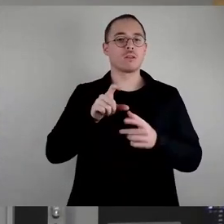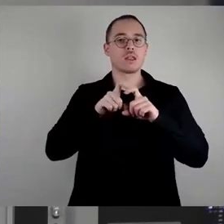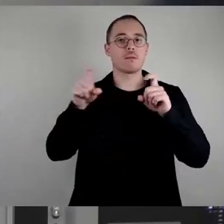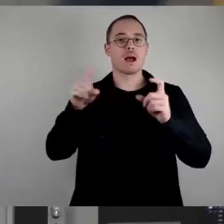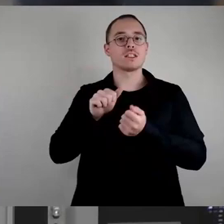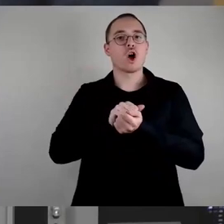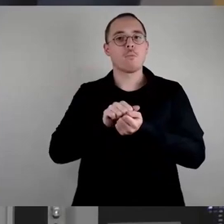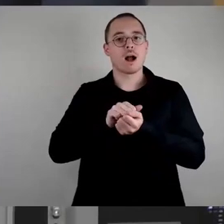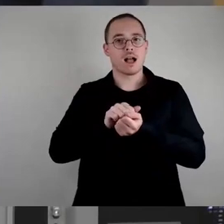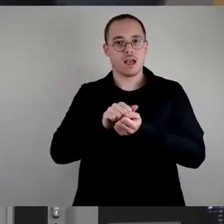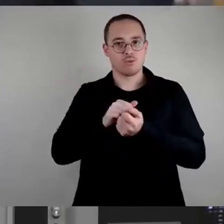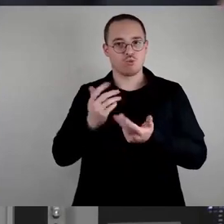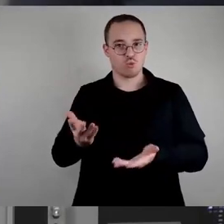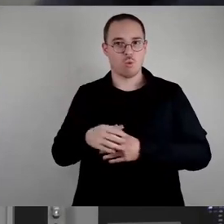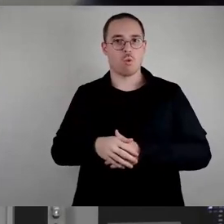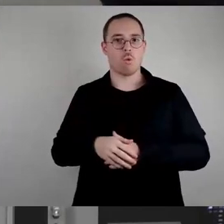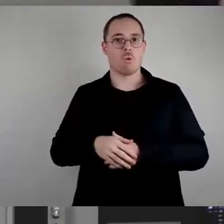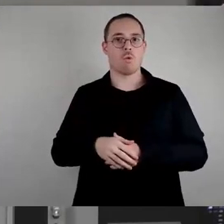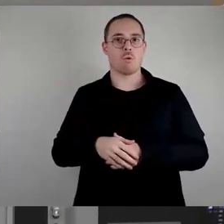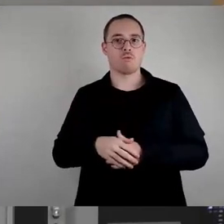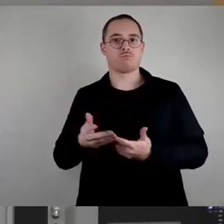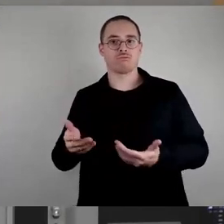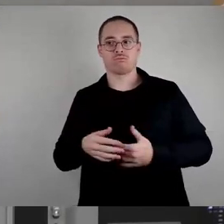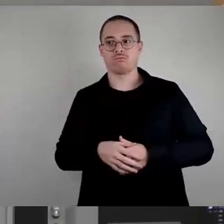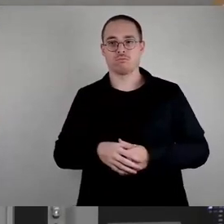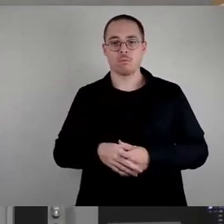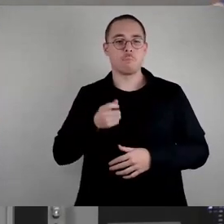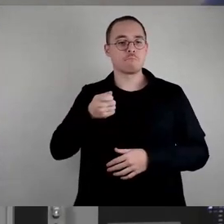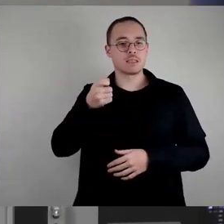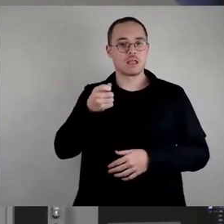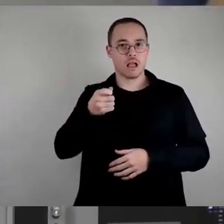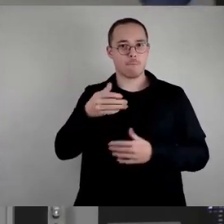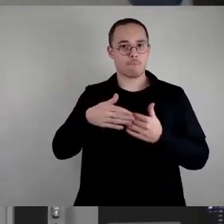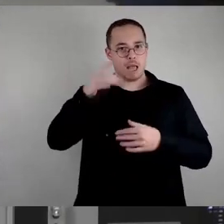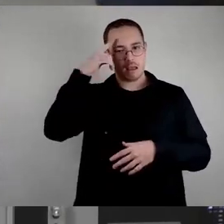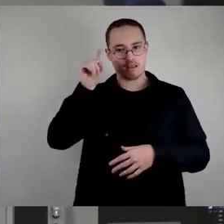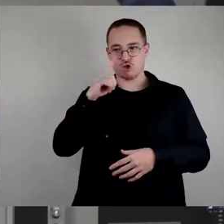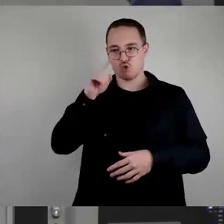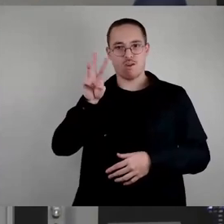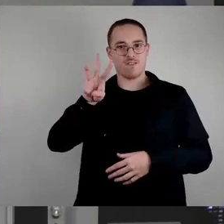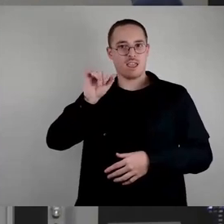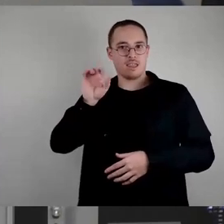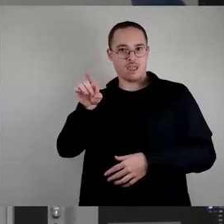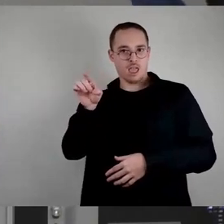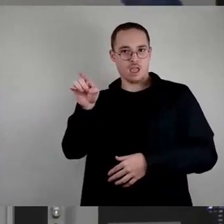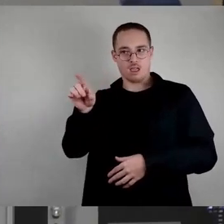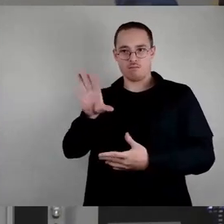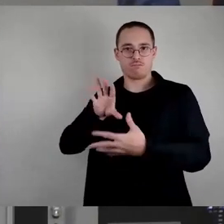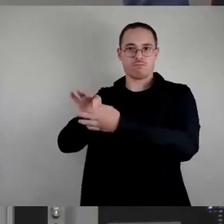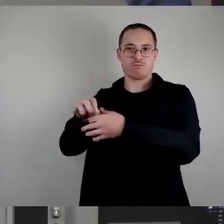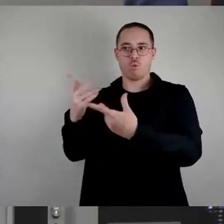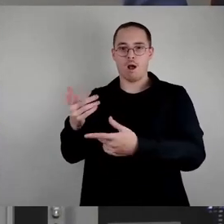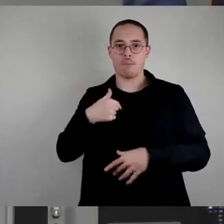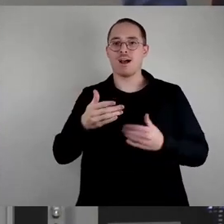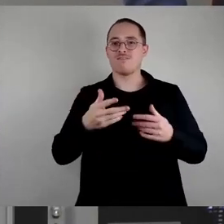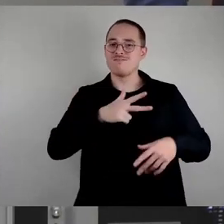nur für die Wohnungen der WED zuständig, aber haben quasi keine Verbindung zur Nachbarschaft. Das ist eher kritisch zu sehen.